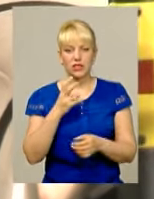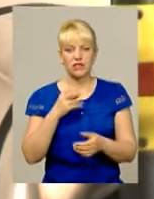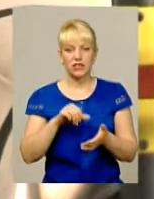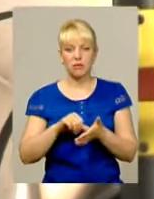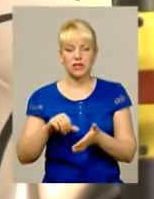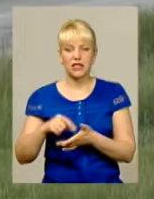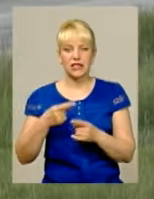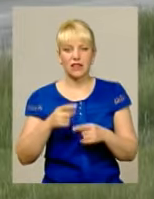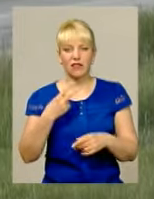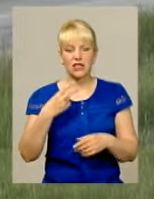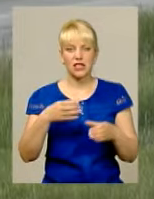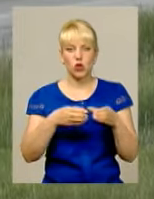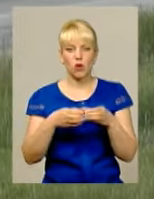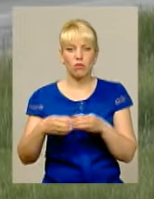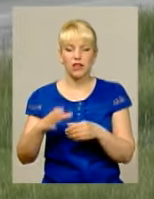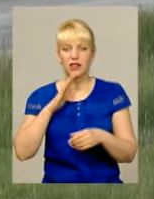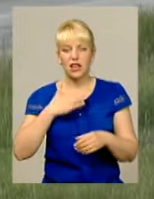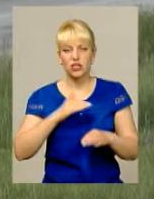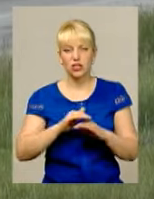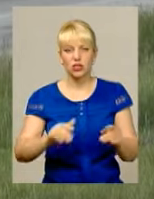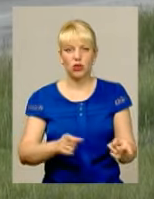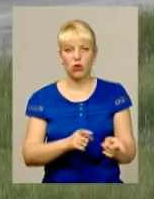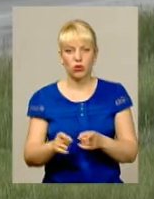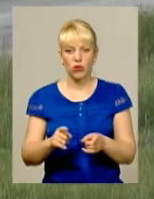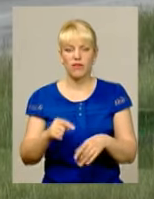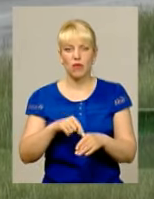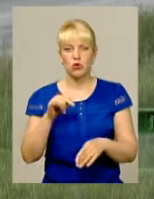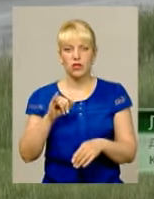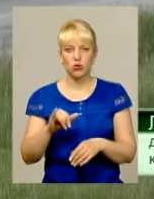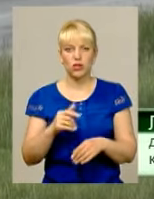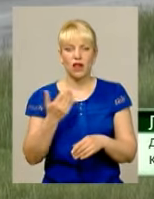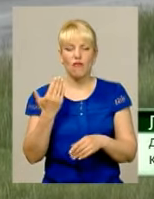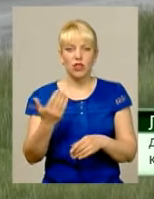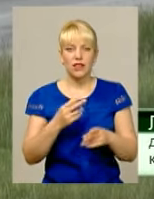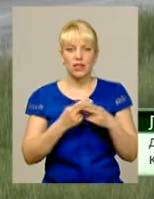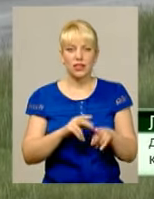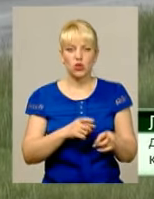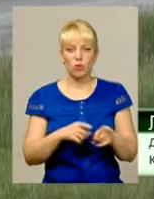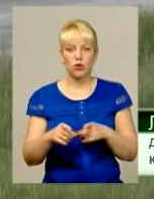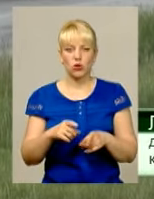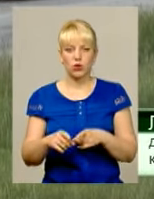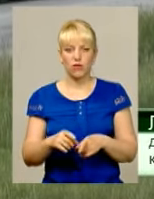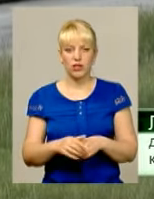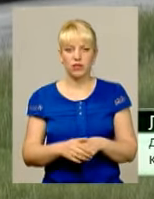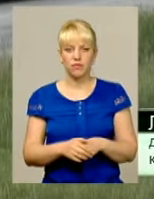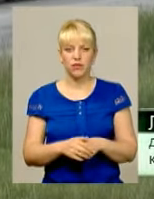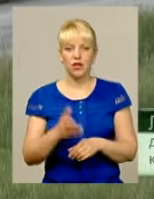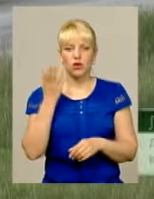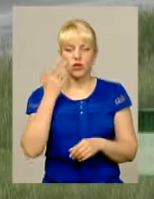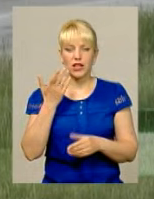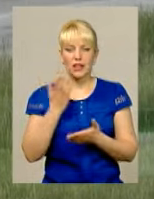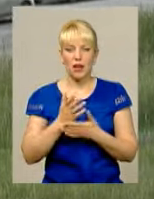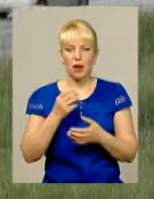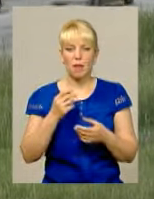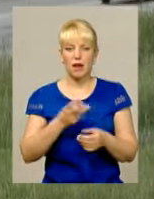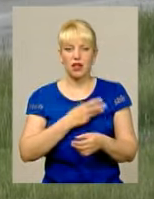20 команд Наші діти готові емоційно і вони технічно підготовлені І коли є бажання